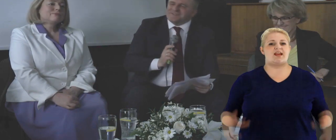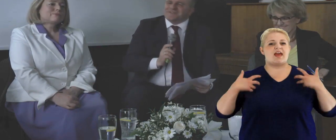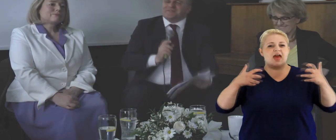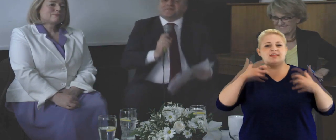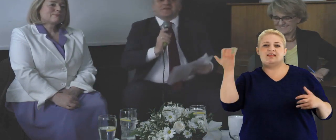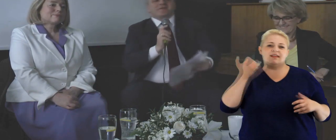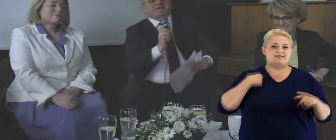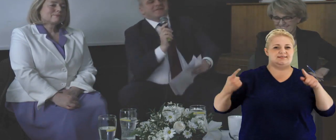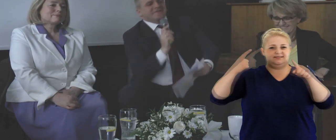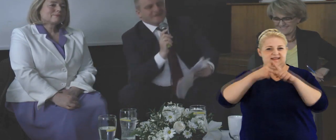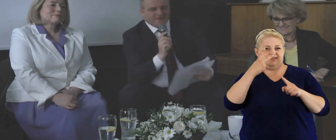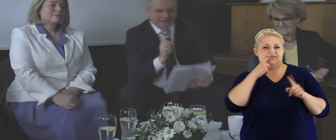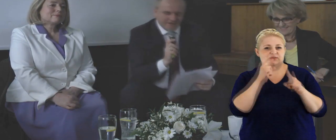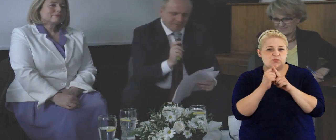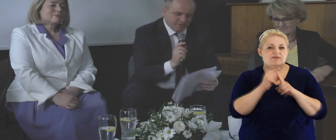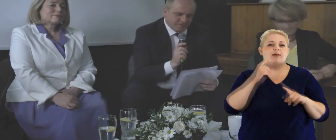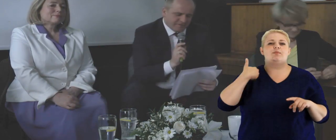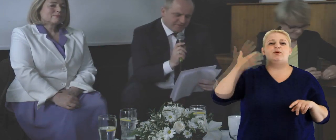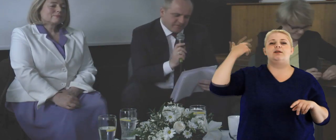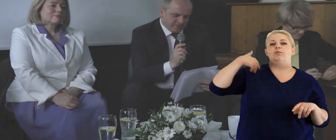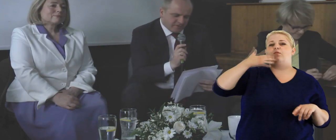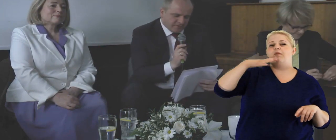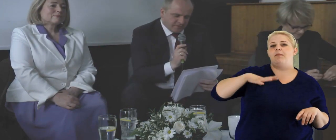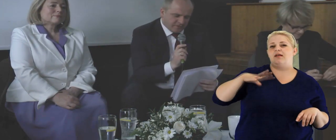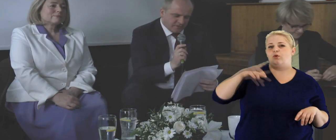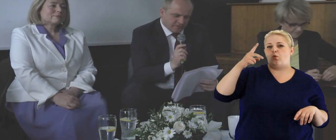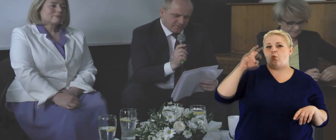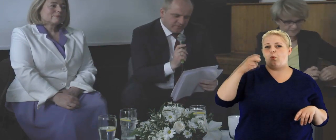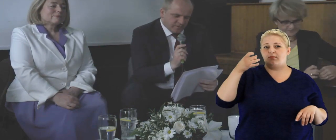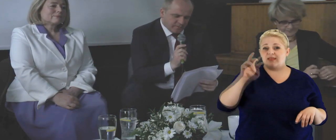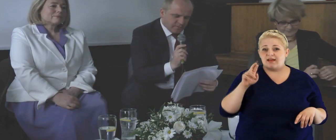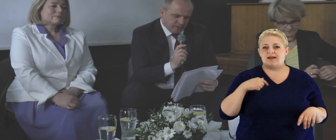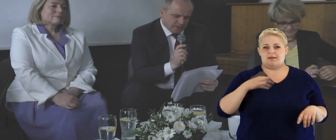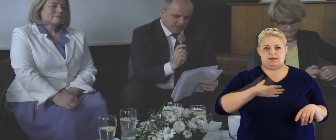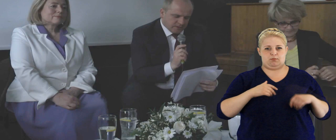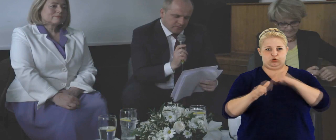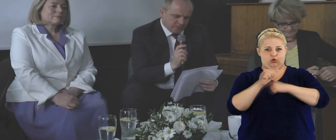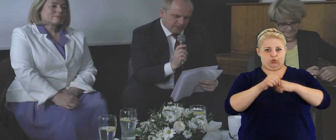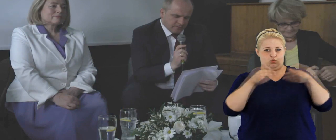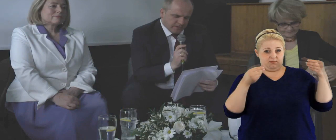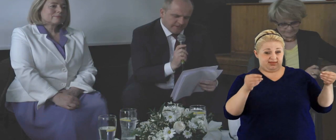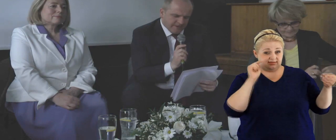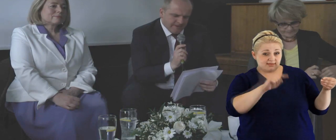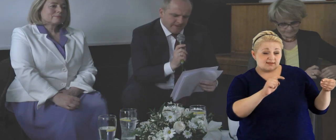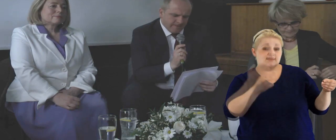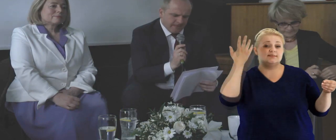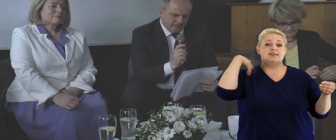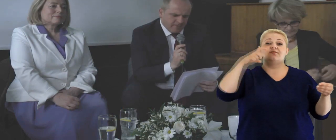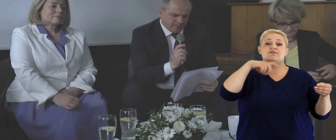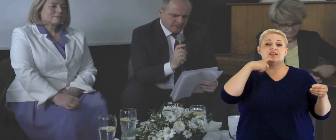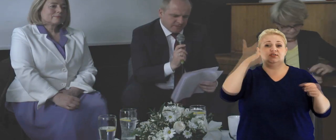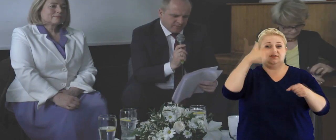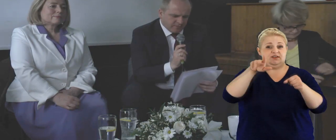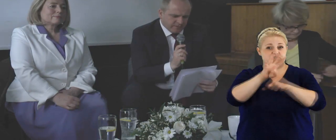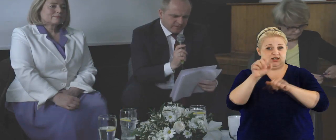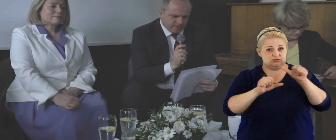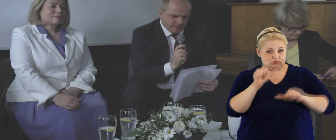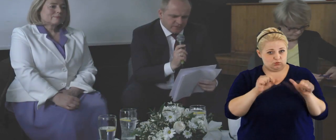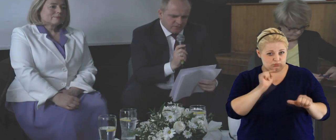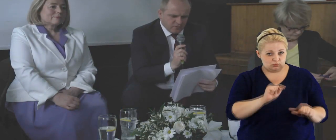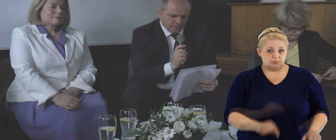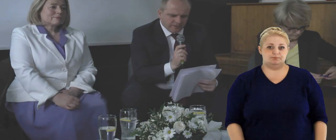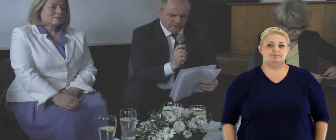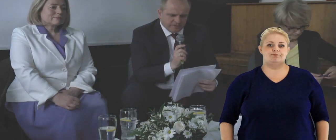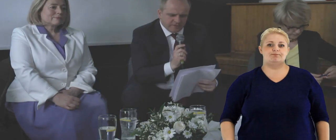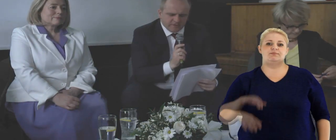Wszyscy tutaj rozmawiamy, ale tak, chętnie bym się odniósł dwa słowa do tego, o czym mówi Pani Donuta Hibner. Ja mam przed sobą ten